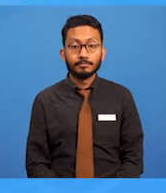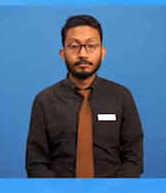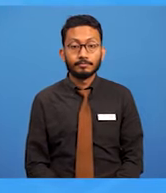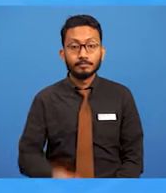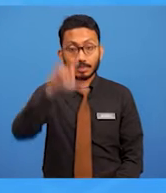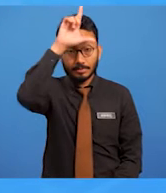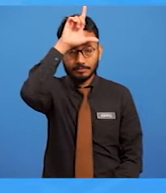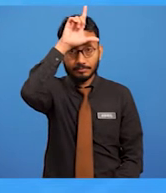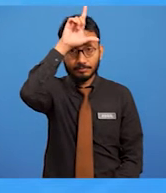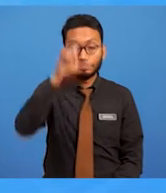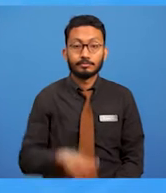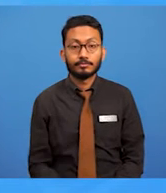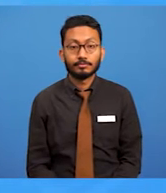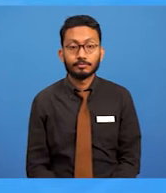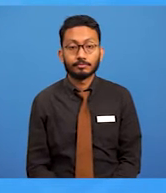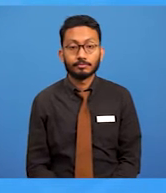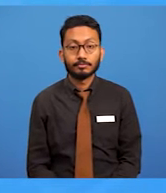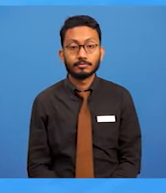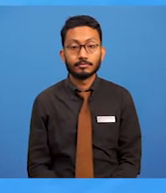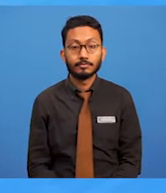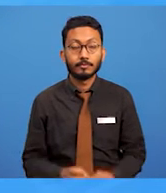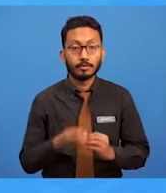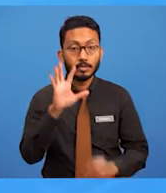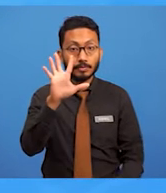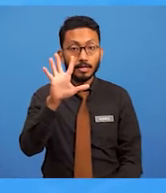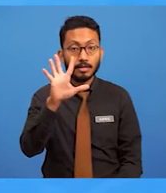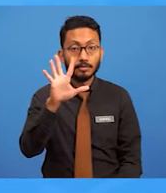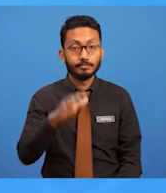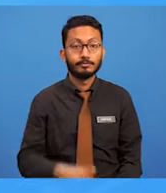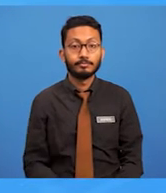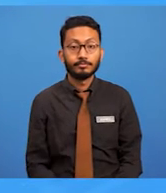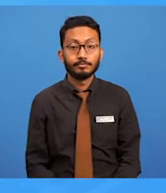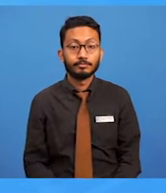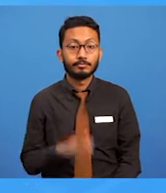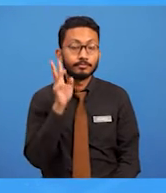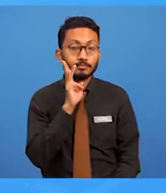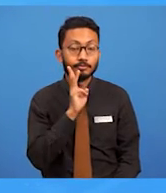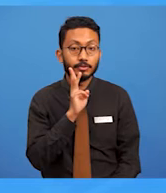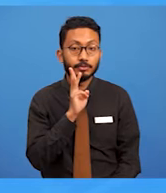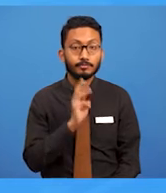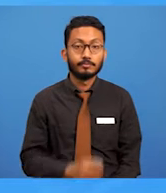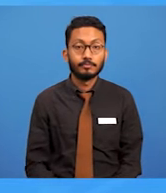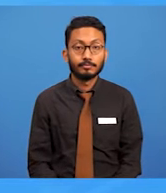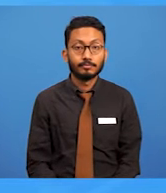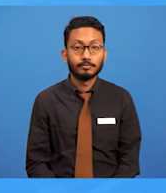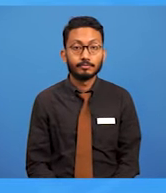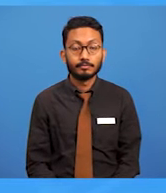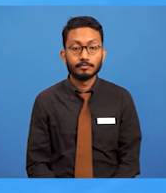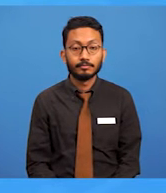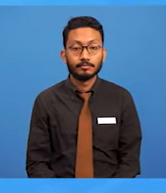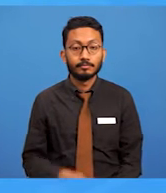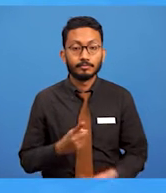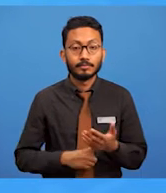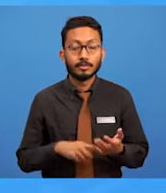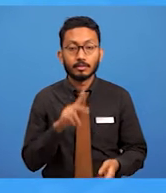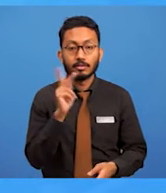lelaki. Yang kelima, wanita. dan apakah yang